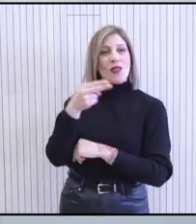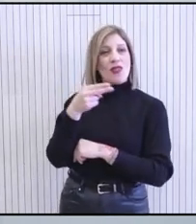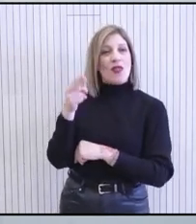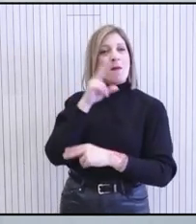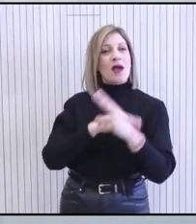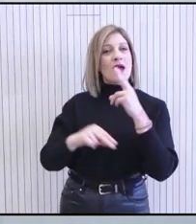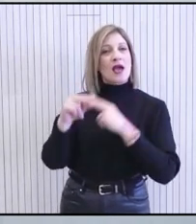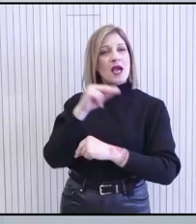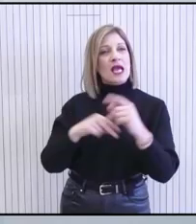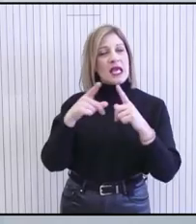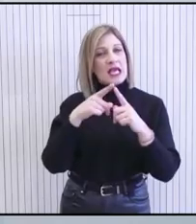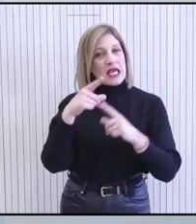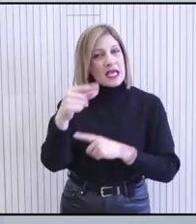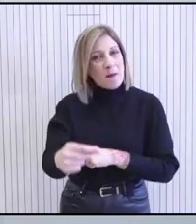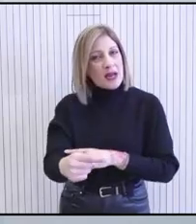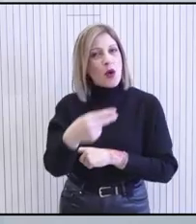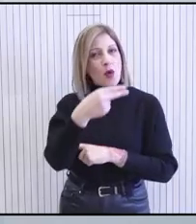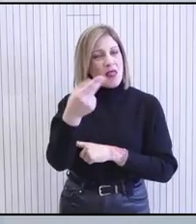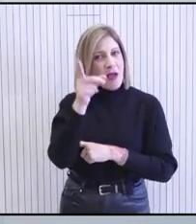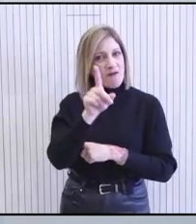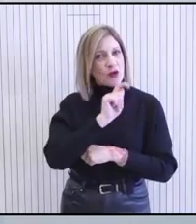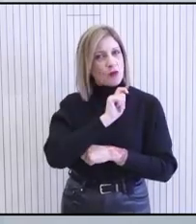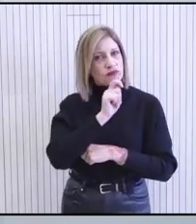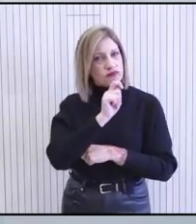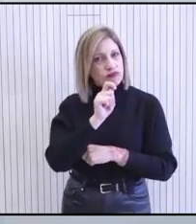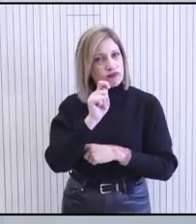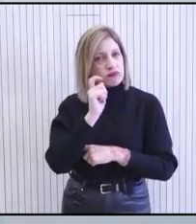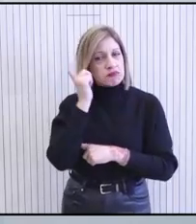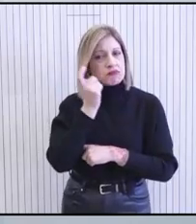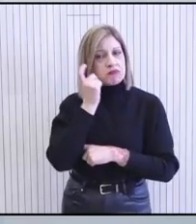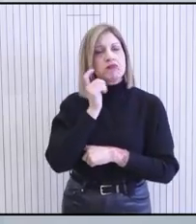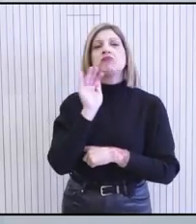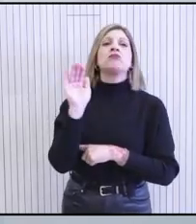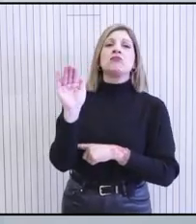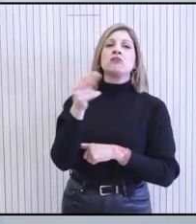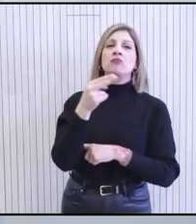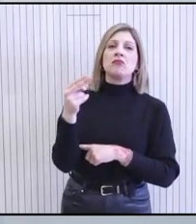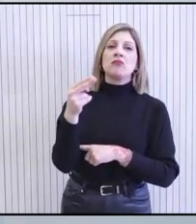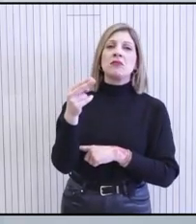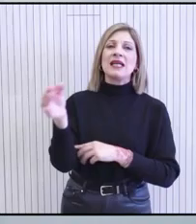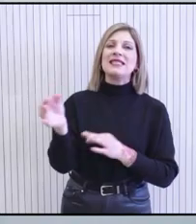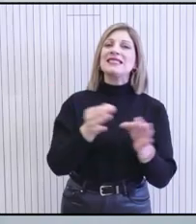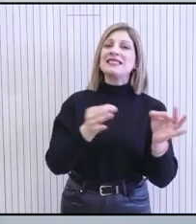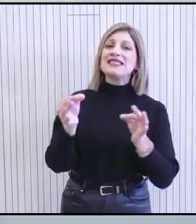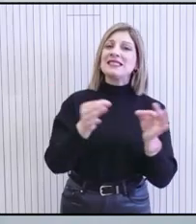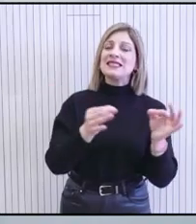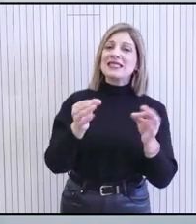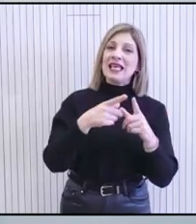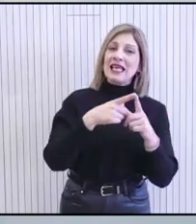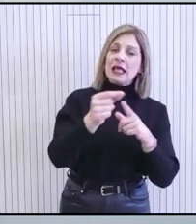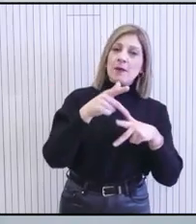οποίων των κυπριακών. Διερωτούμε αν θα συζητηθεί και το θέμα των σχεδιασμών της κυπριακής